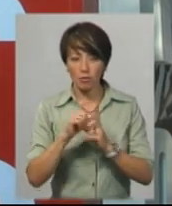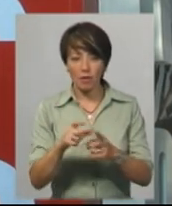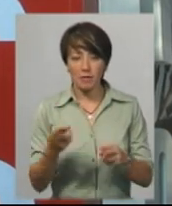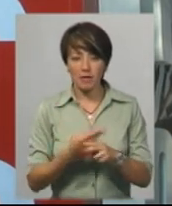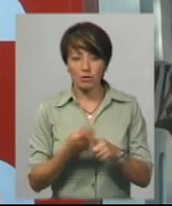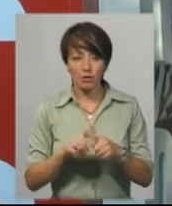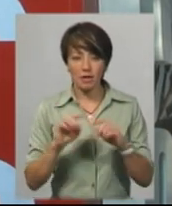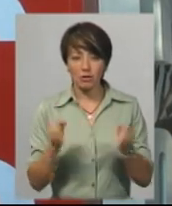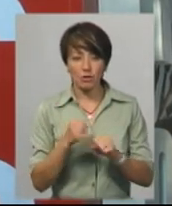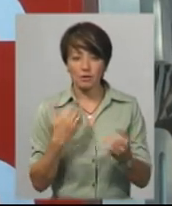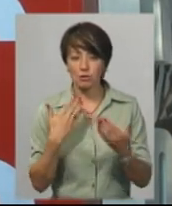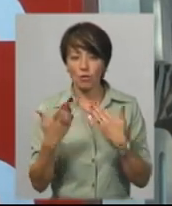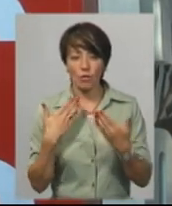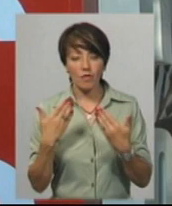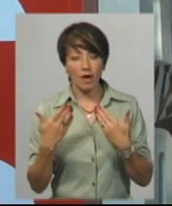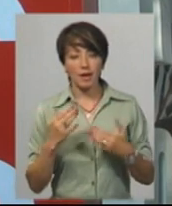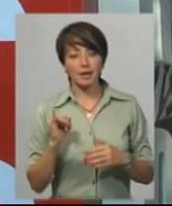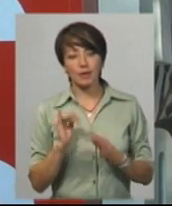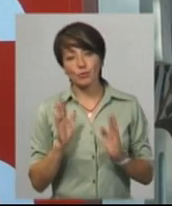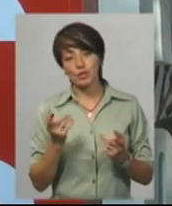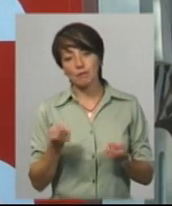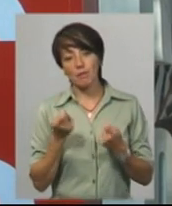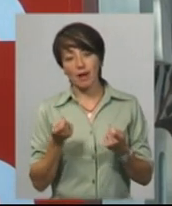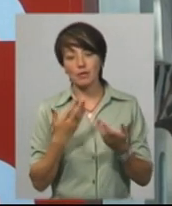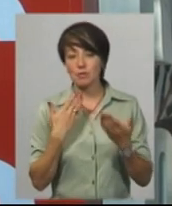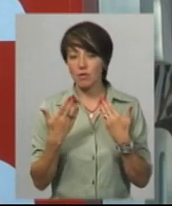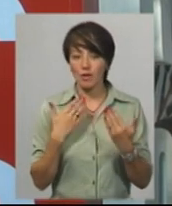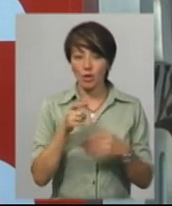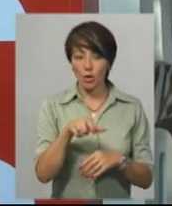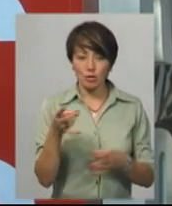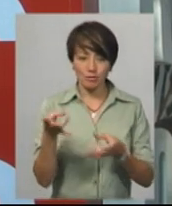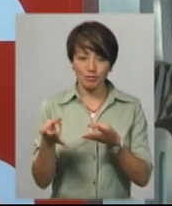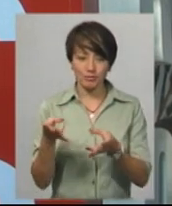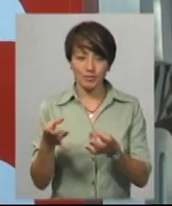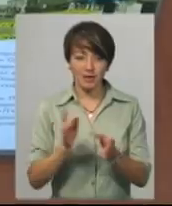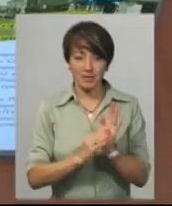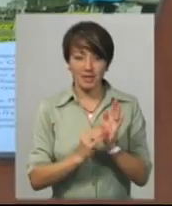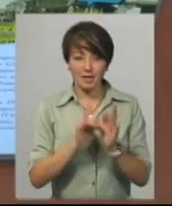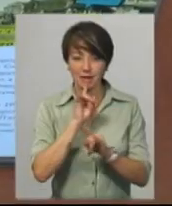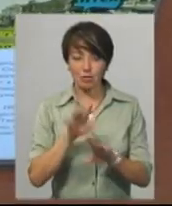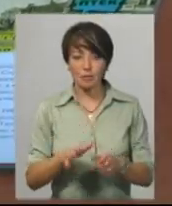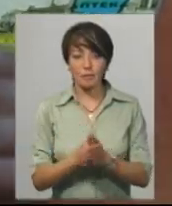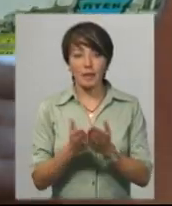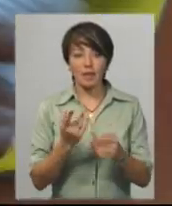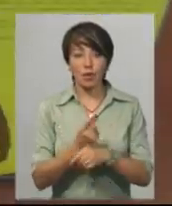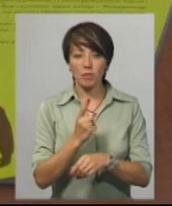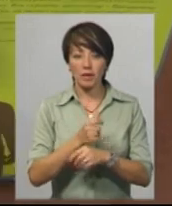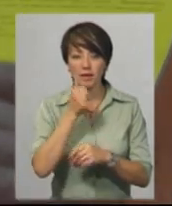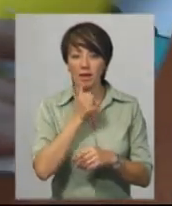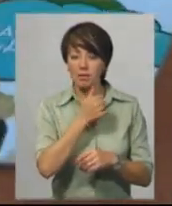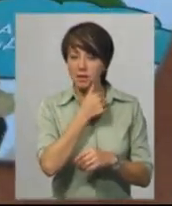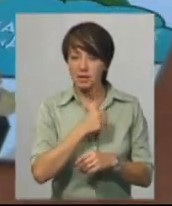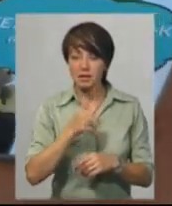що без цього неможливо спілкування. І будеш мало відуспілкуватися, а люди не будуть надаю підписуватися. У книзі коміксів «Таємниця